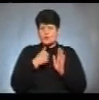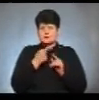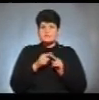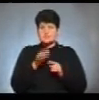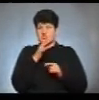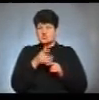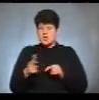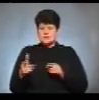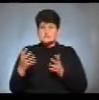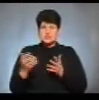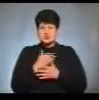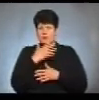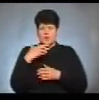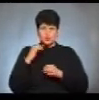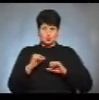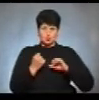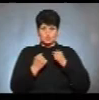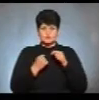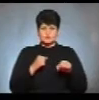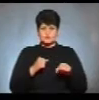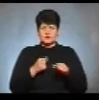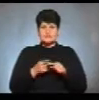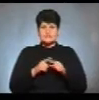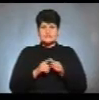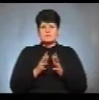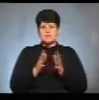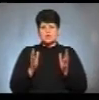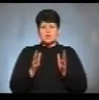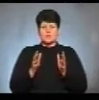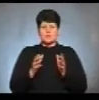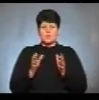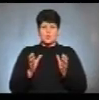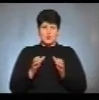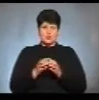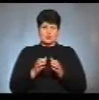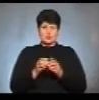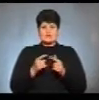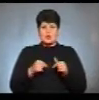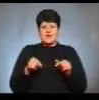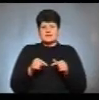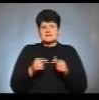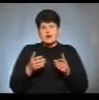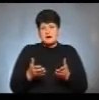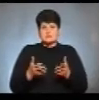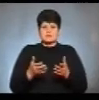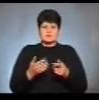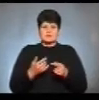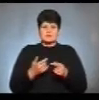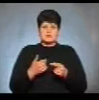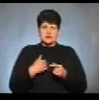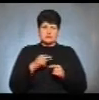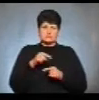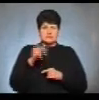цей час знайшов тут багато друзів. Це більше, ніж гурток, це організація. Я в ній